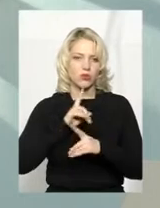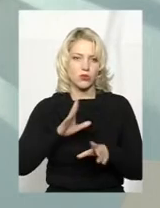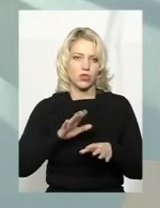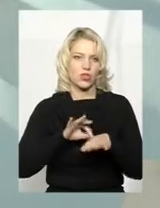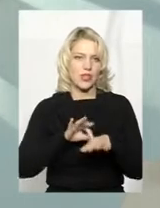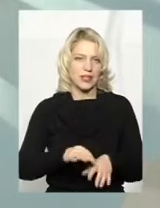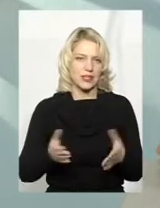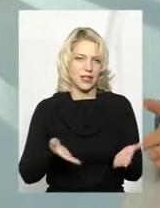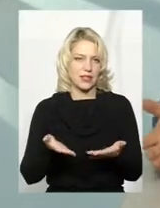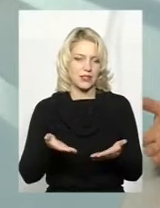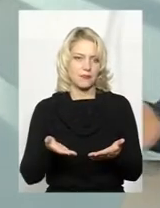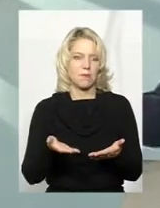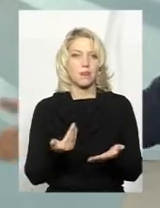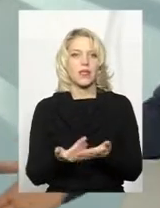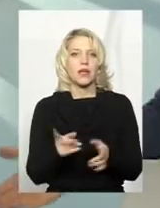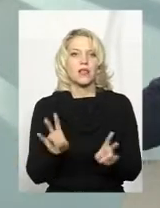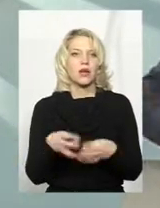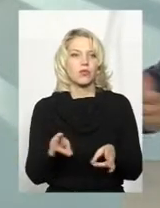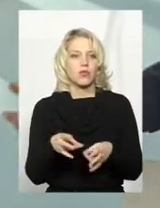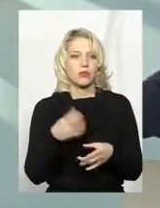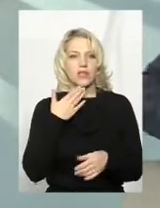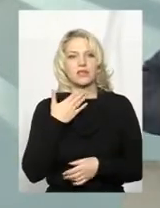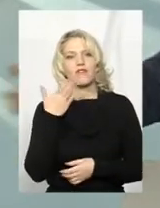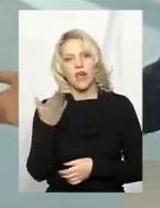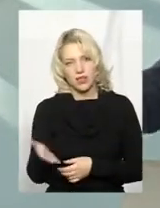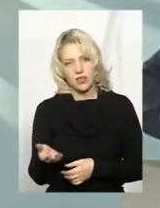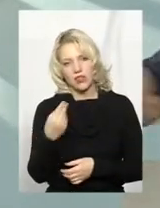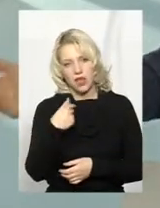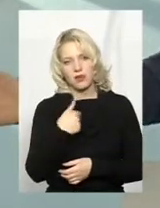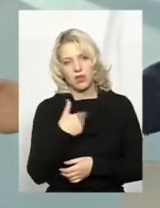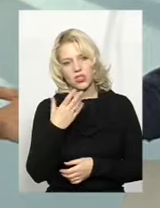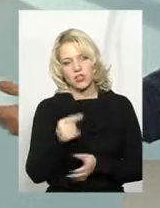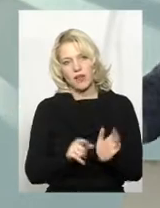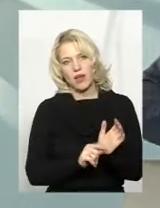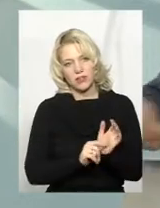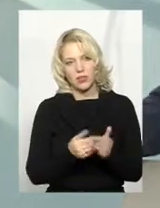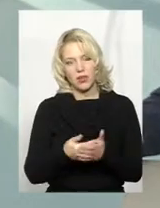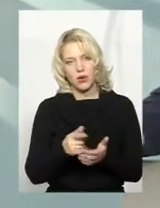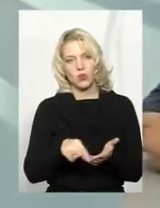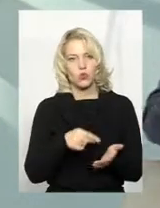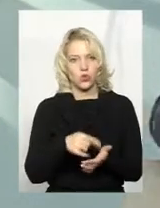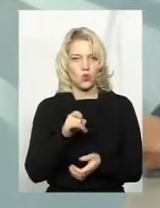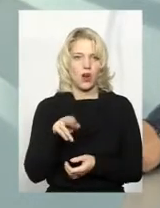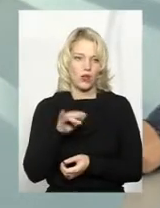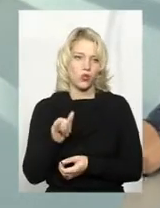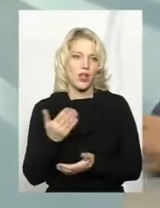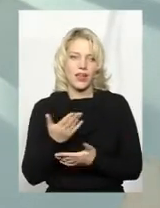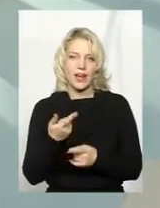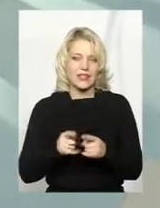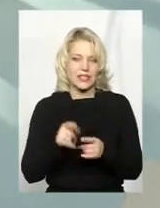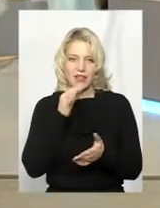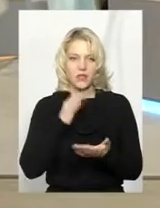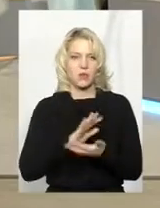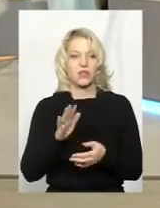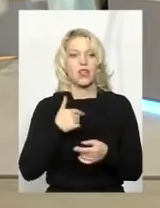там непотрібне звернення, наприклад, дайте мені там ще пенсію, умовно кажучи, міську раду, яка за це не відповідає.